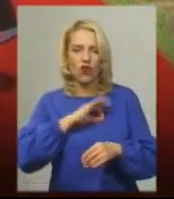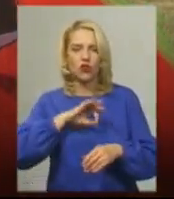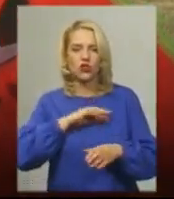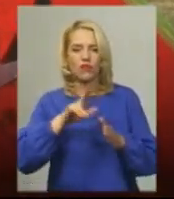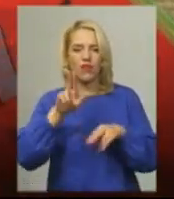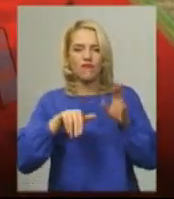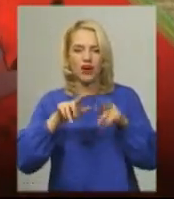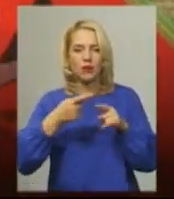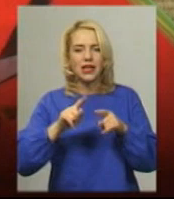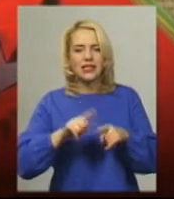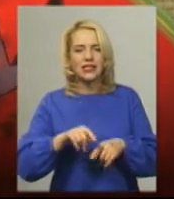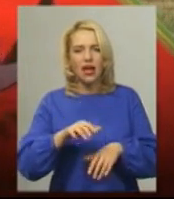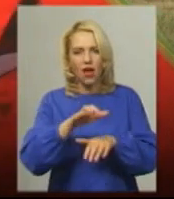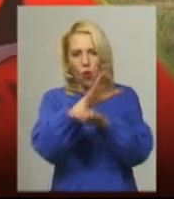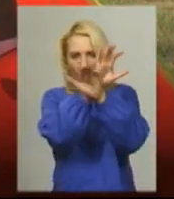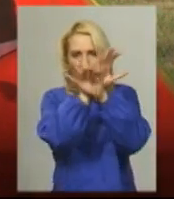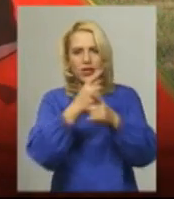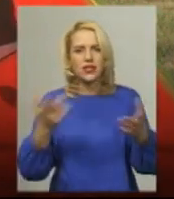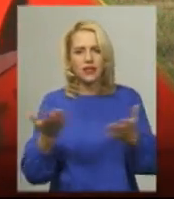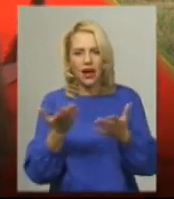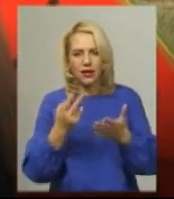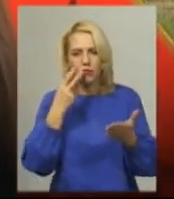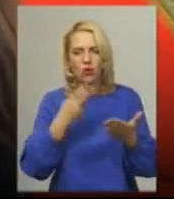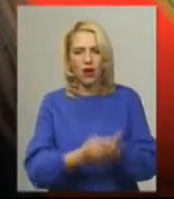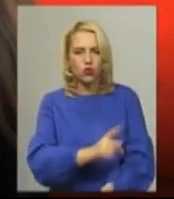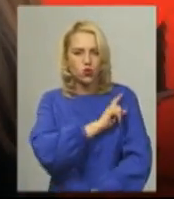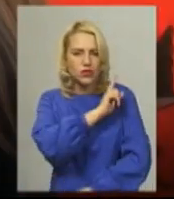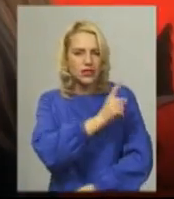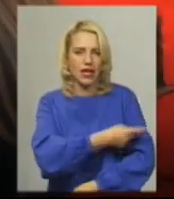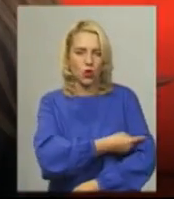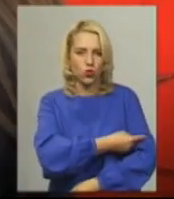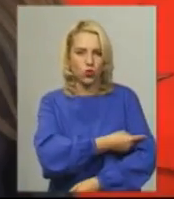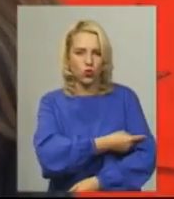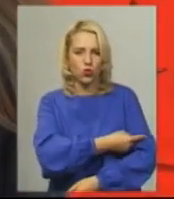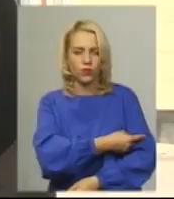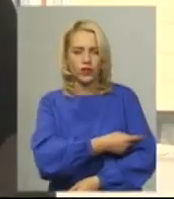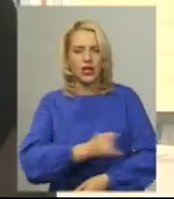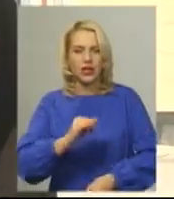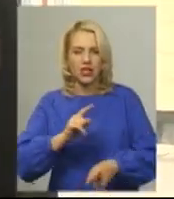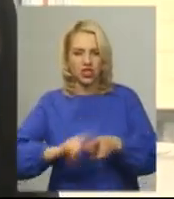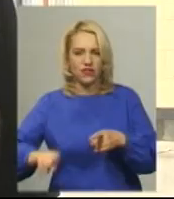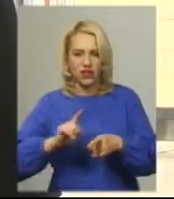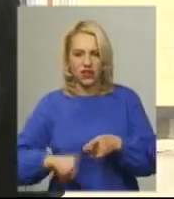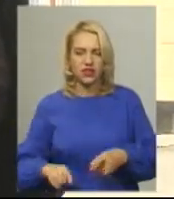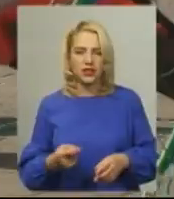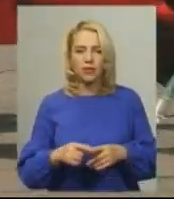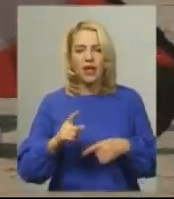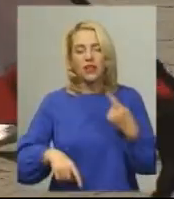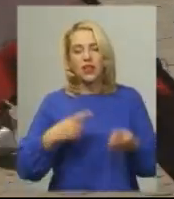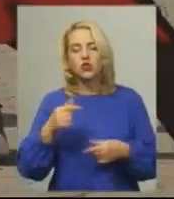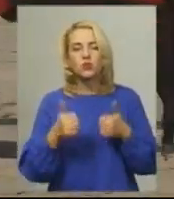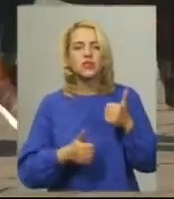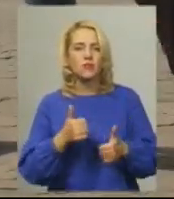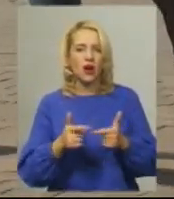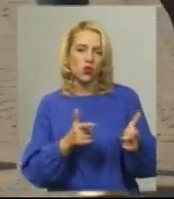олень, який показує силу і скорість. Наступні змагання, до яких готуватиметься